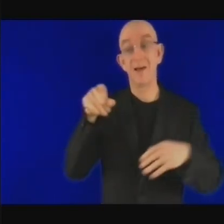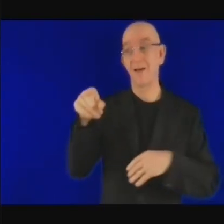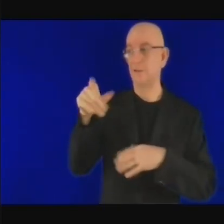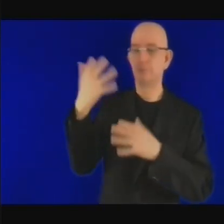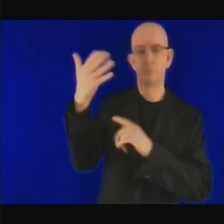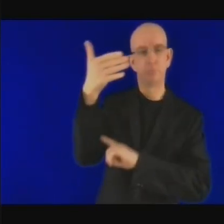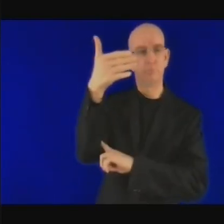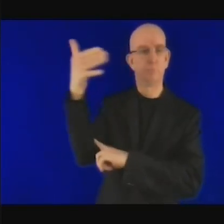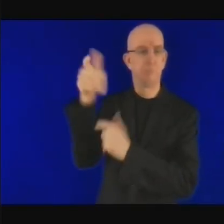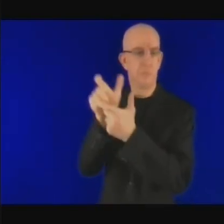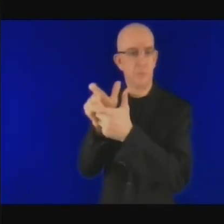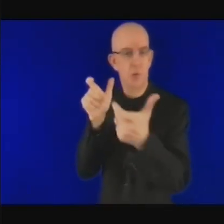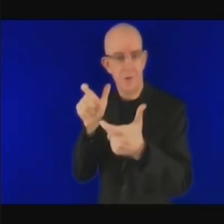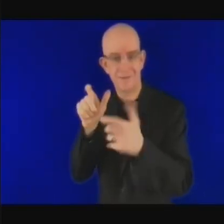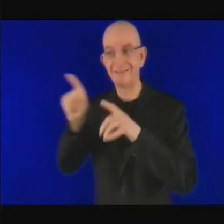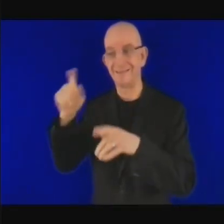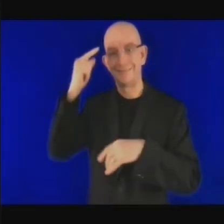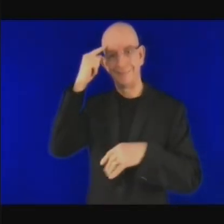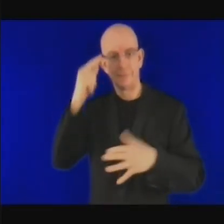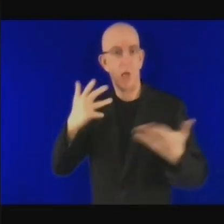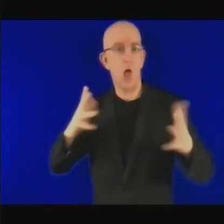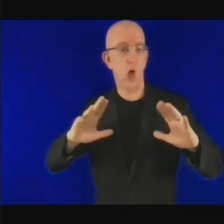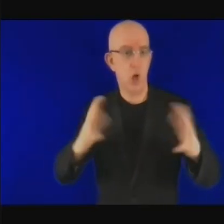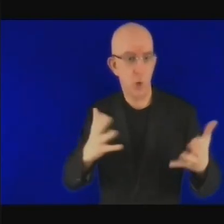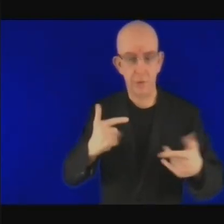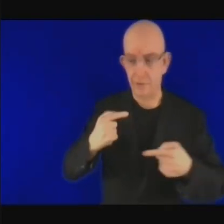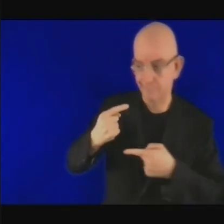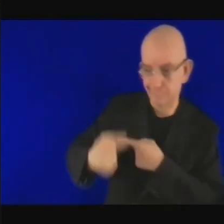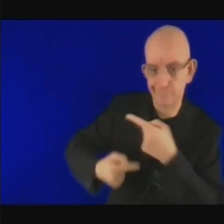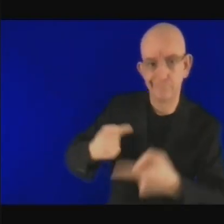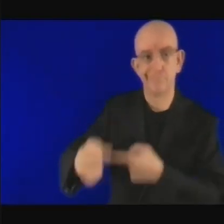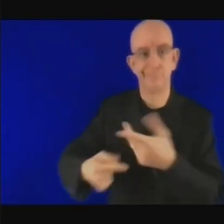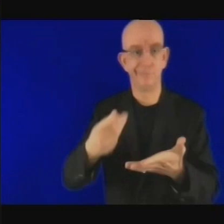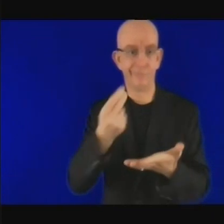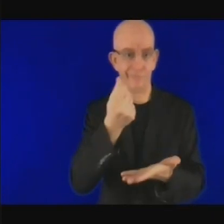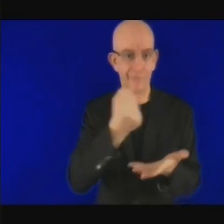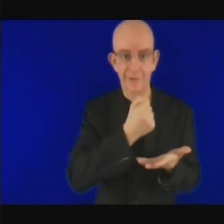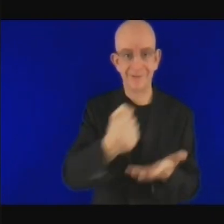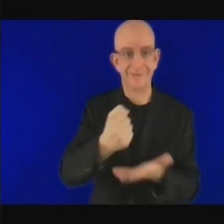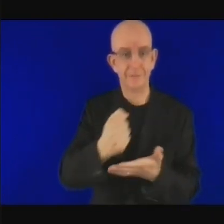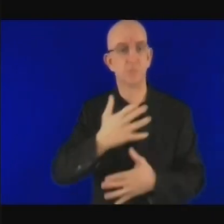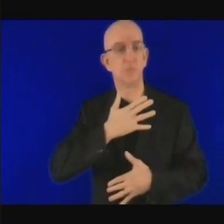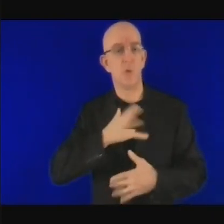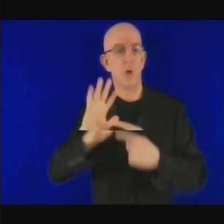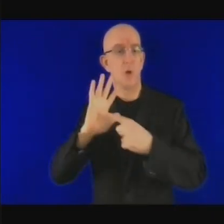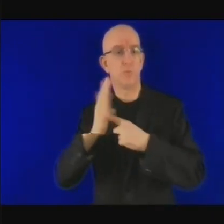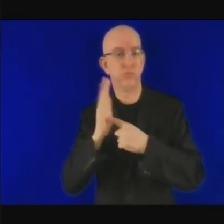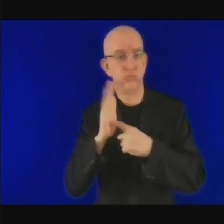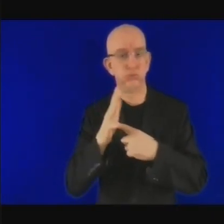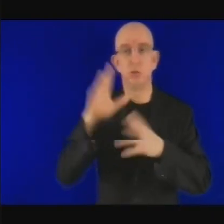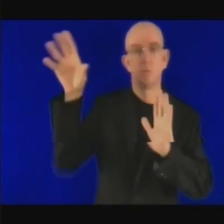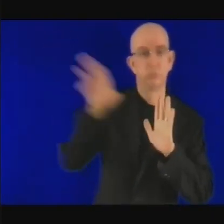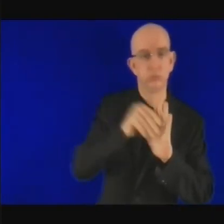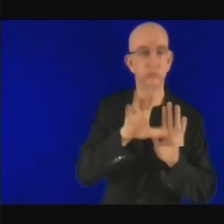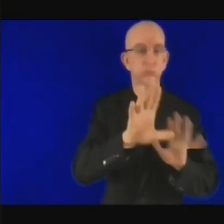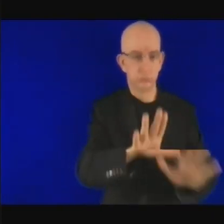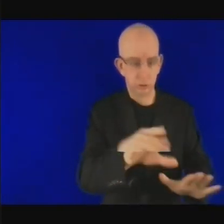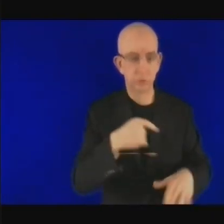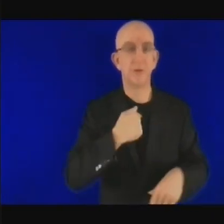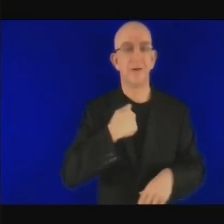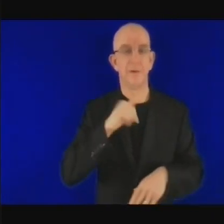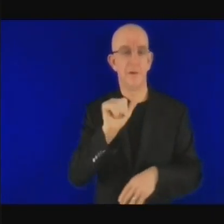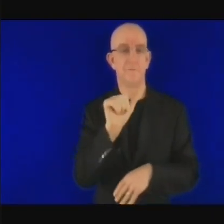énergies ou des énergies renouvelables commençons par le rôle donc du secteur public un rôle très important dans tout ceci